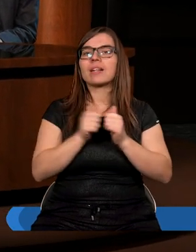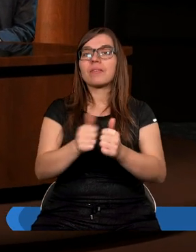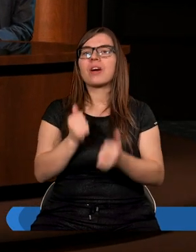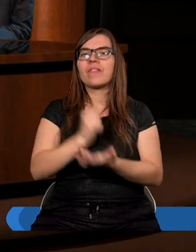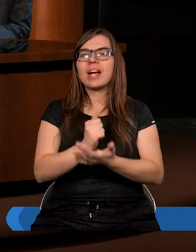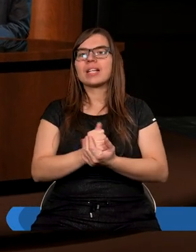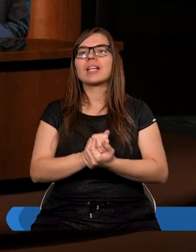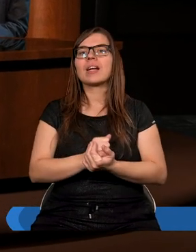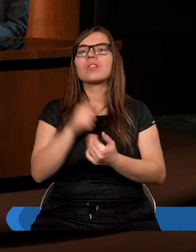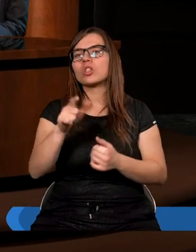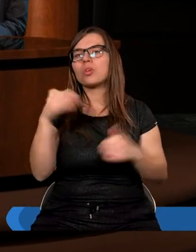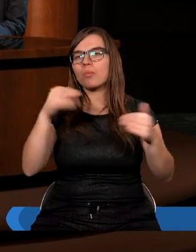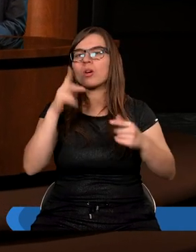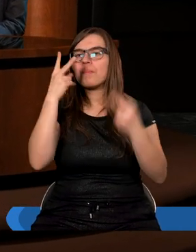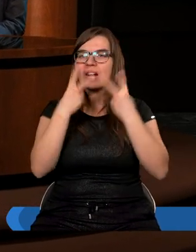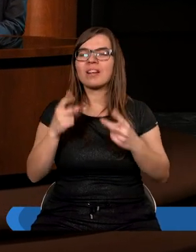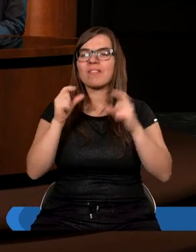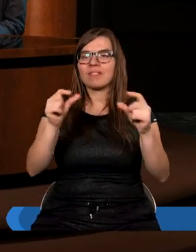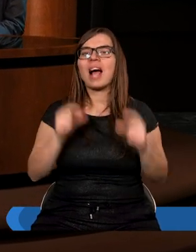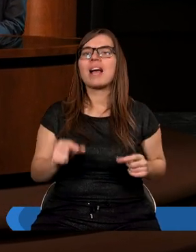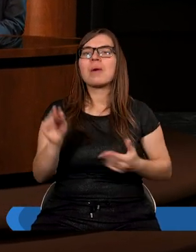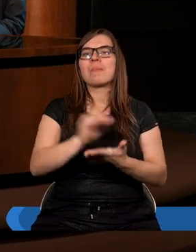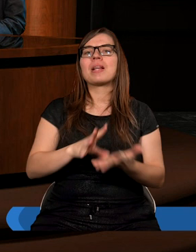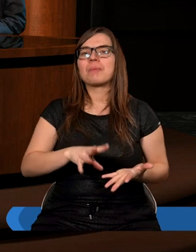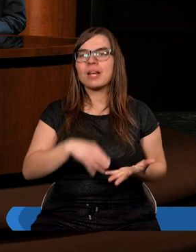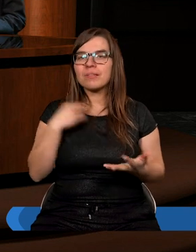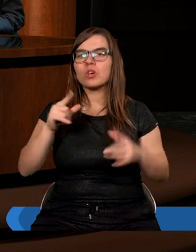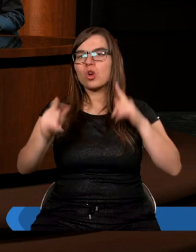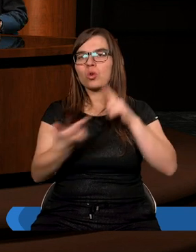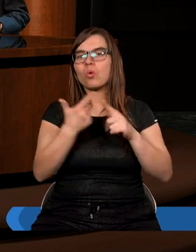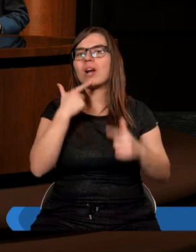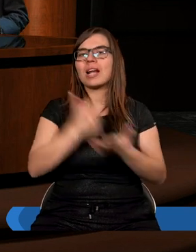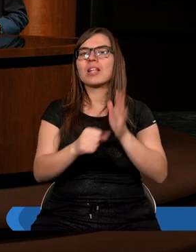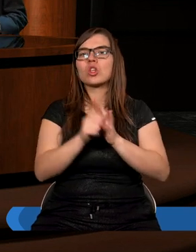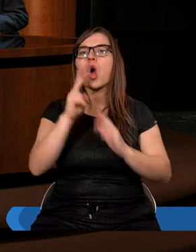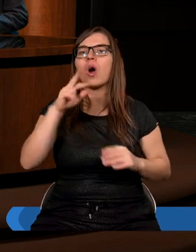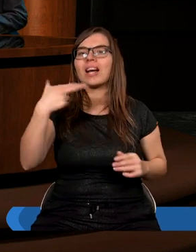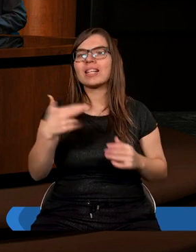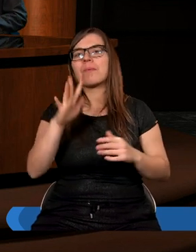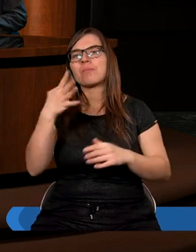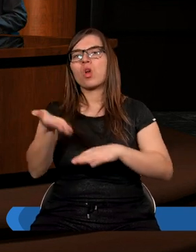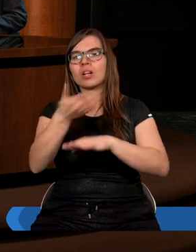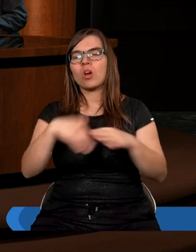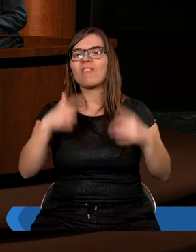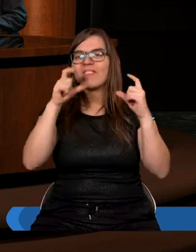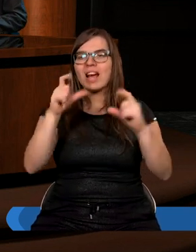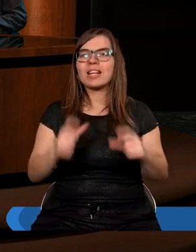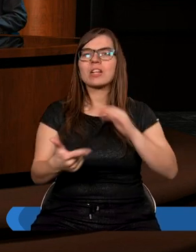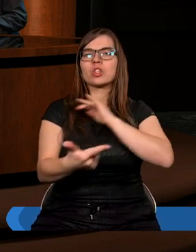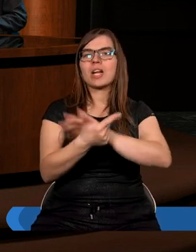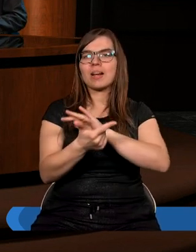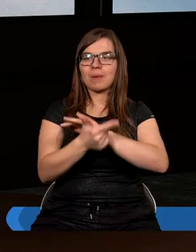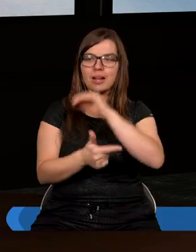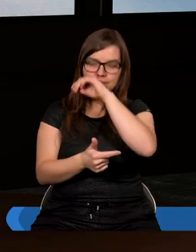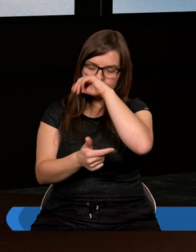zanim to, to może przeczytajmy fragment Pisma Świętego. Drugi list do Koryntian, piąty rozdział i werset siedemnasty.